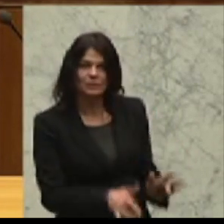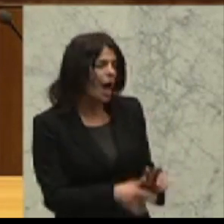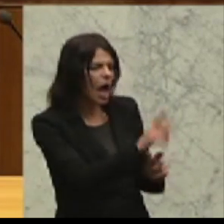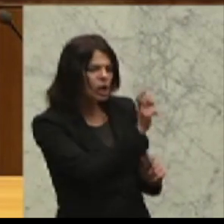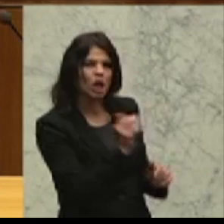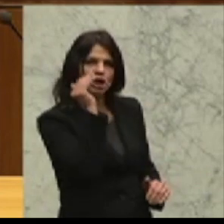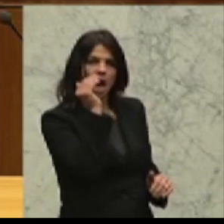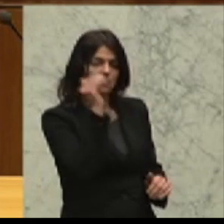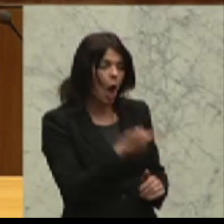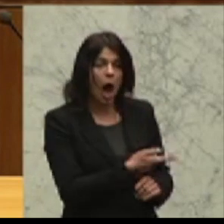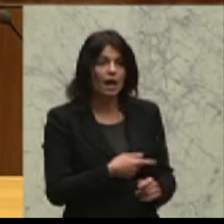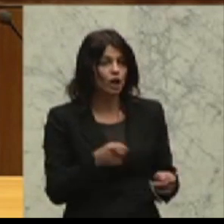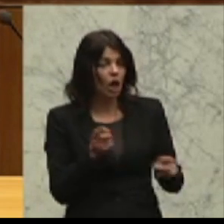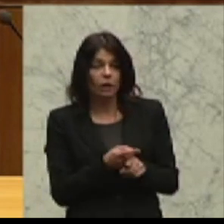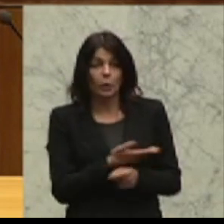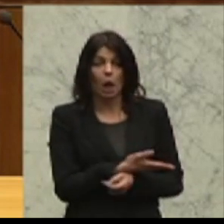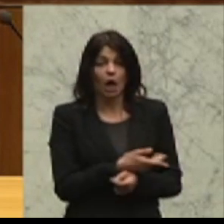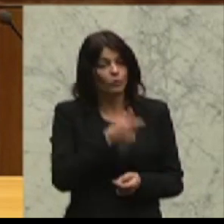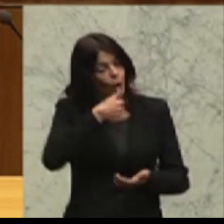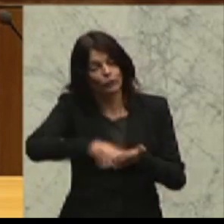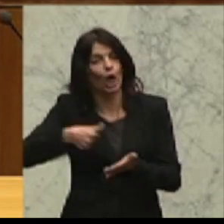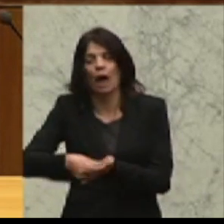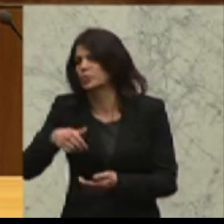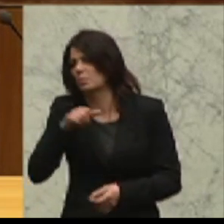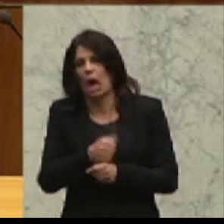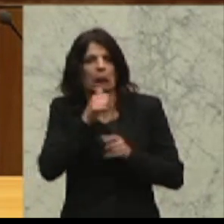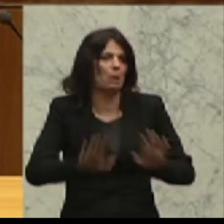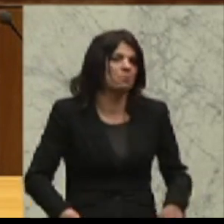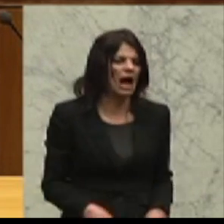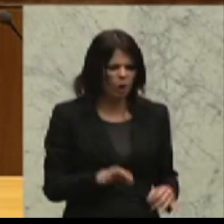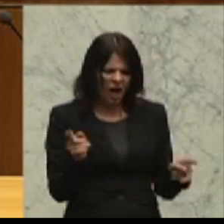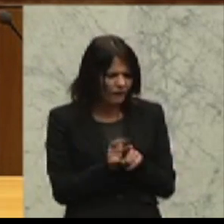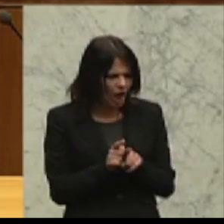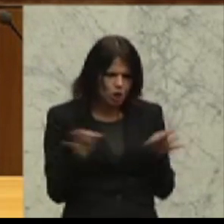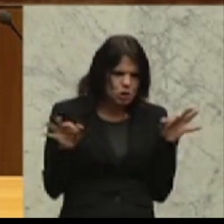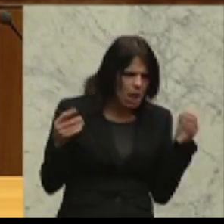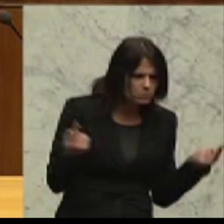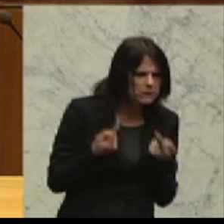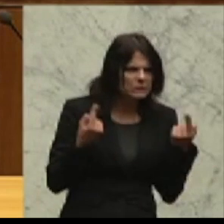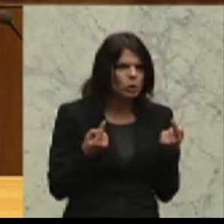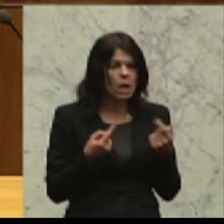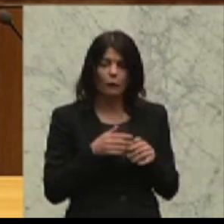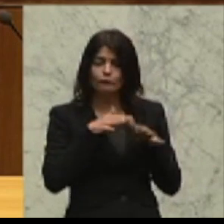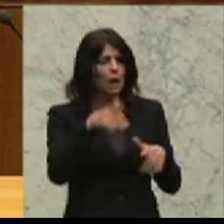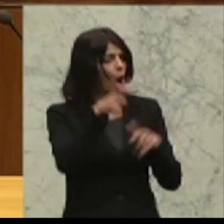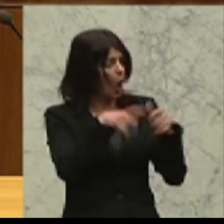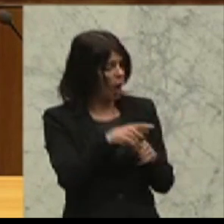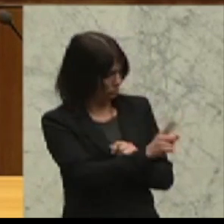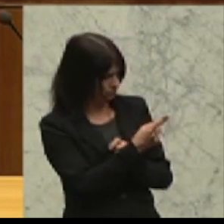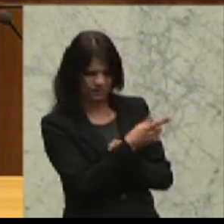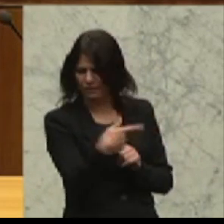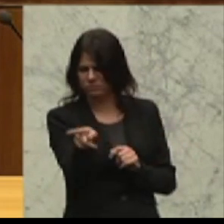weder Fingerabdrücke mehr mittlerweile nehmen, nur mehr in absolut prekären Fällen, einen Guter der Leute einfach weiterschicken nach